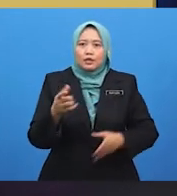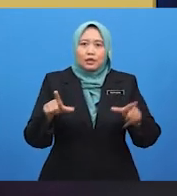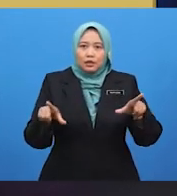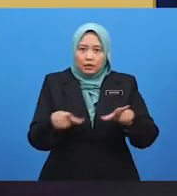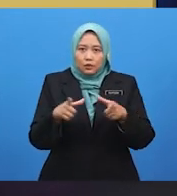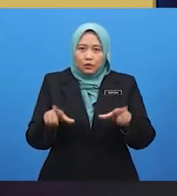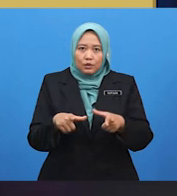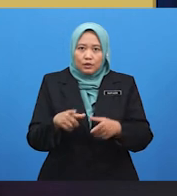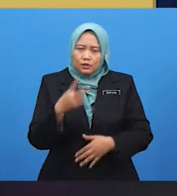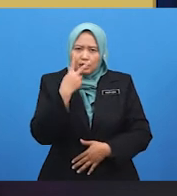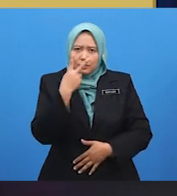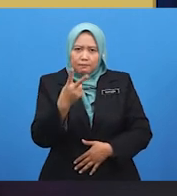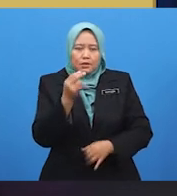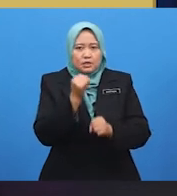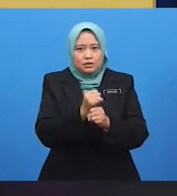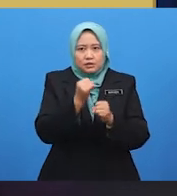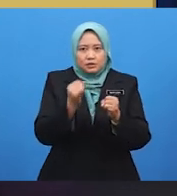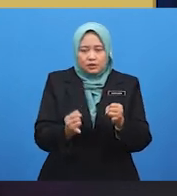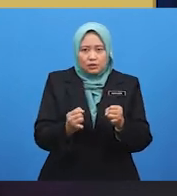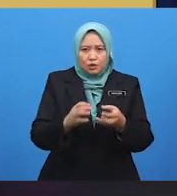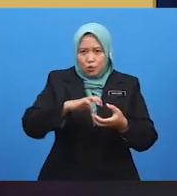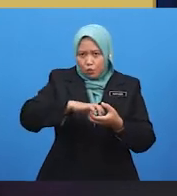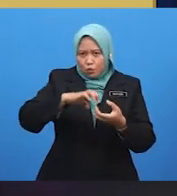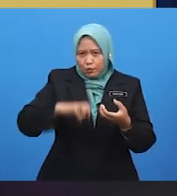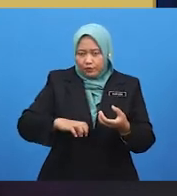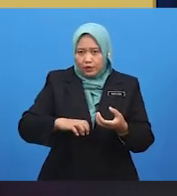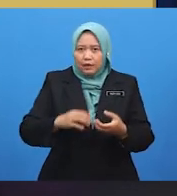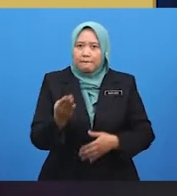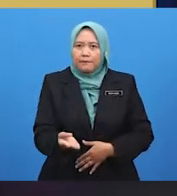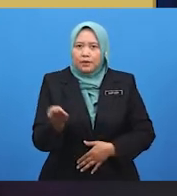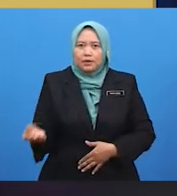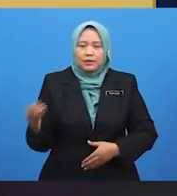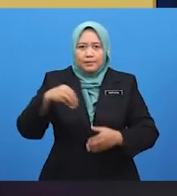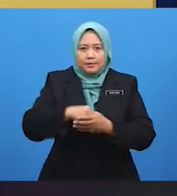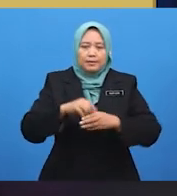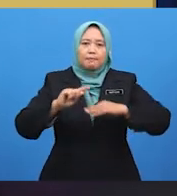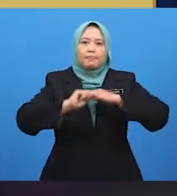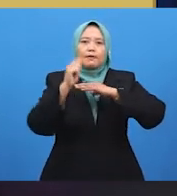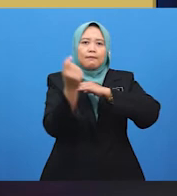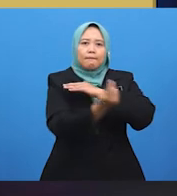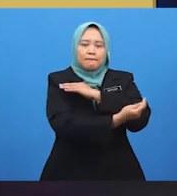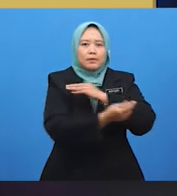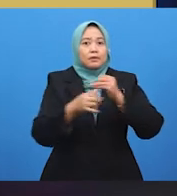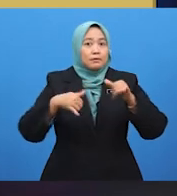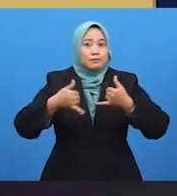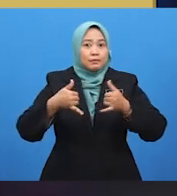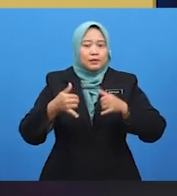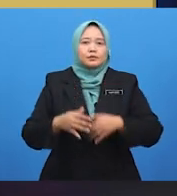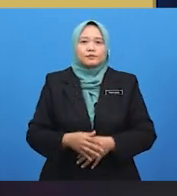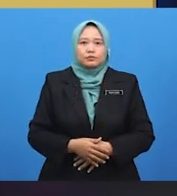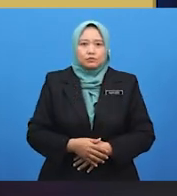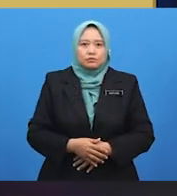jika ternampak seorang jiran sedang merosakkan barang dalam taman permainan? A.